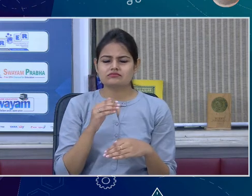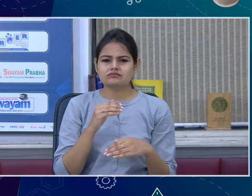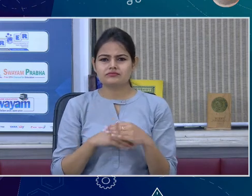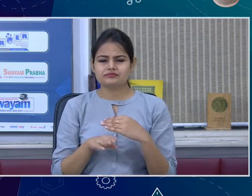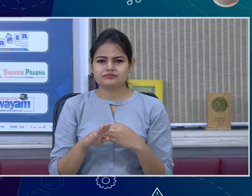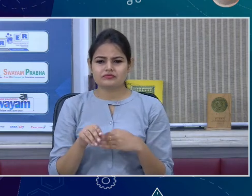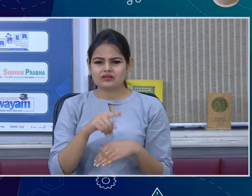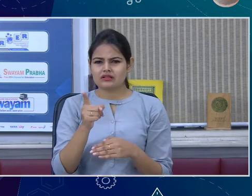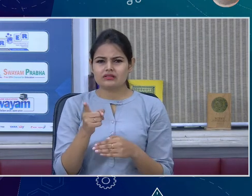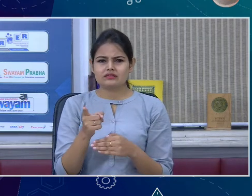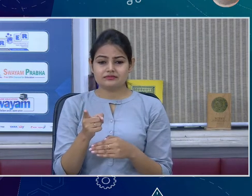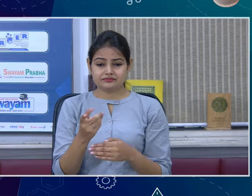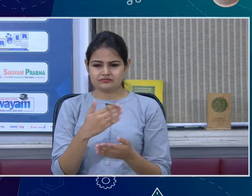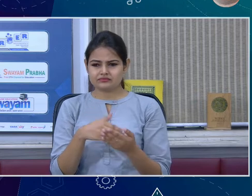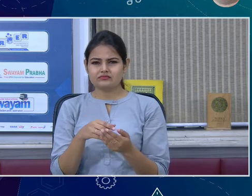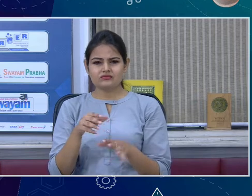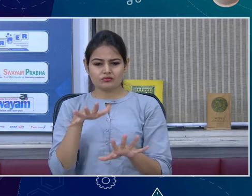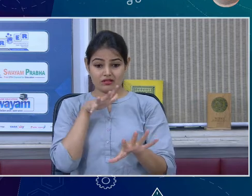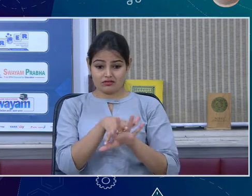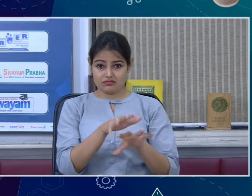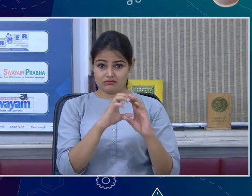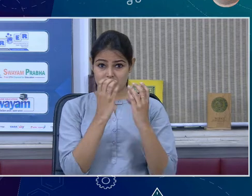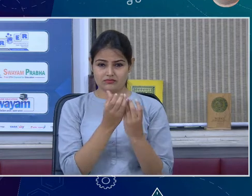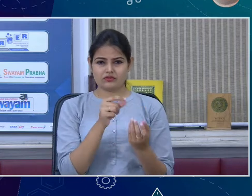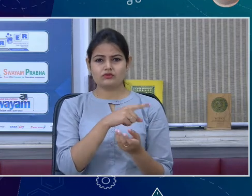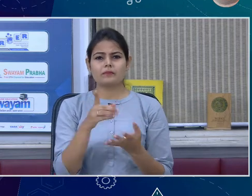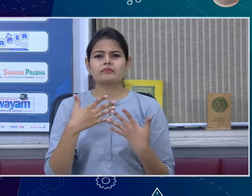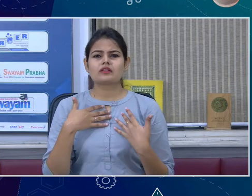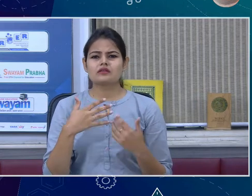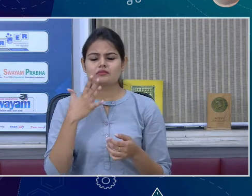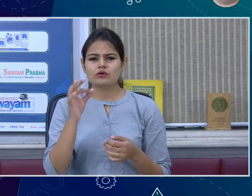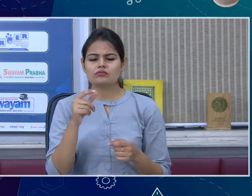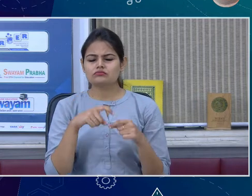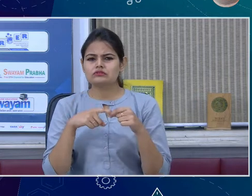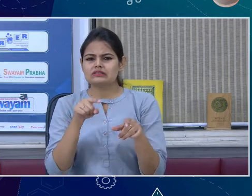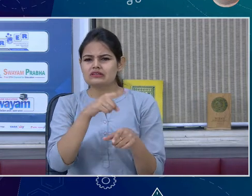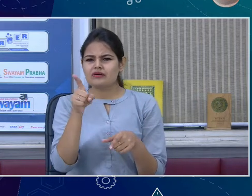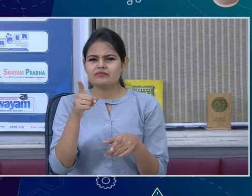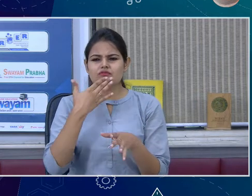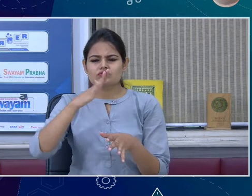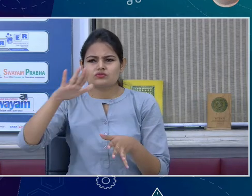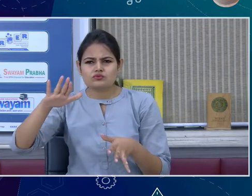main question comes here is, how do understand this metal and non-metal